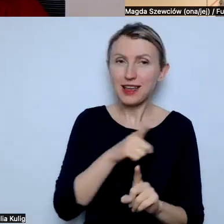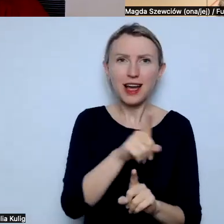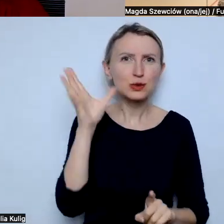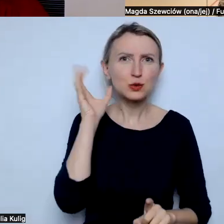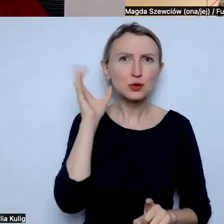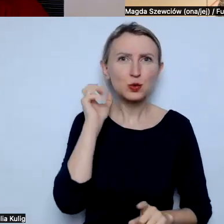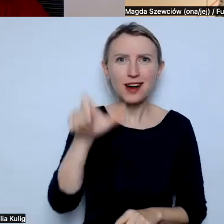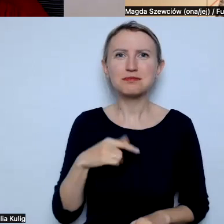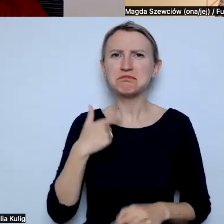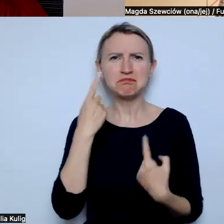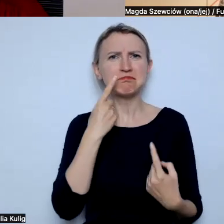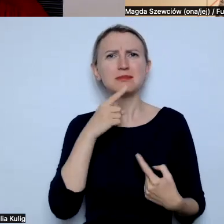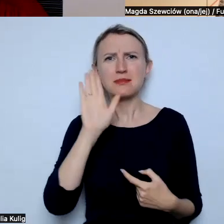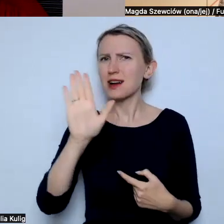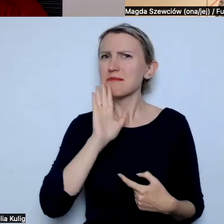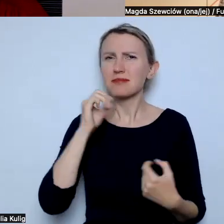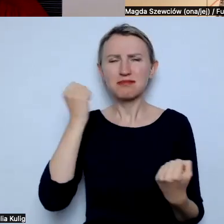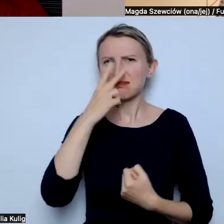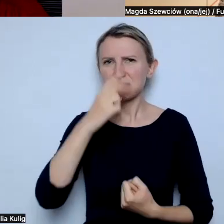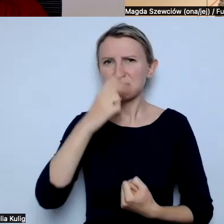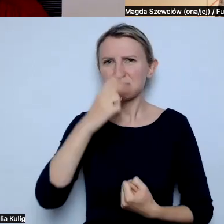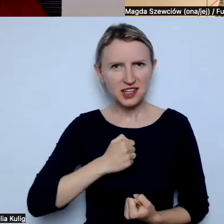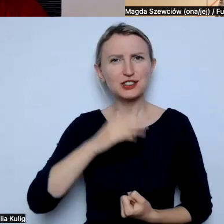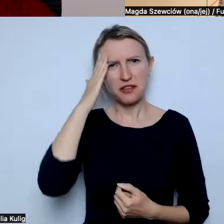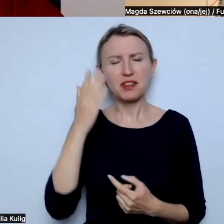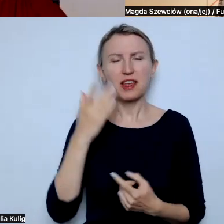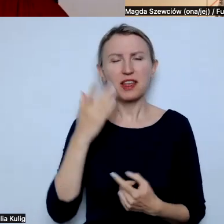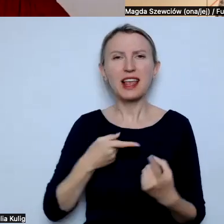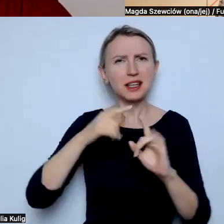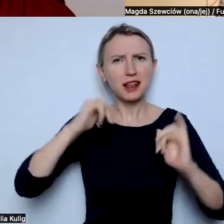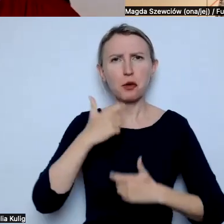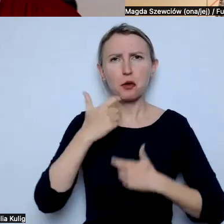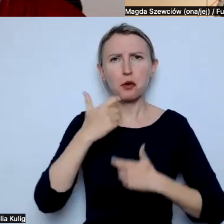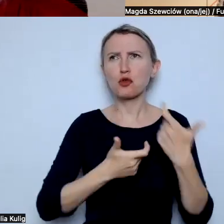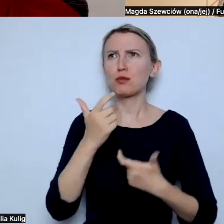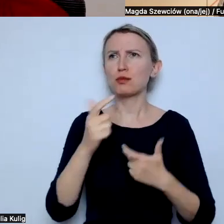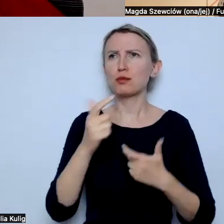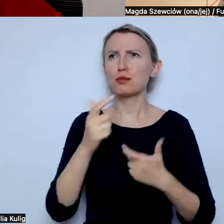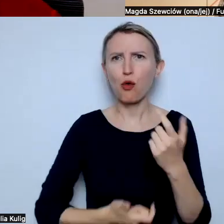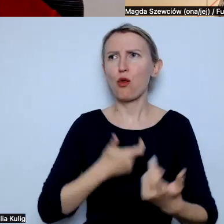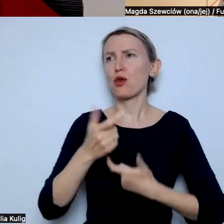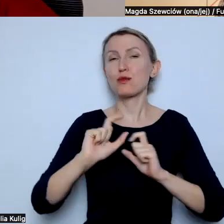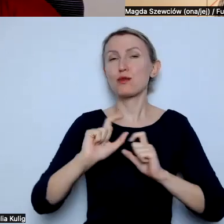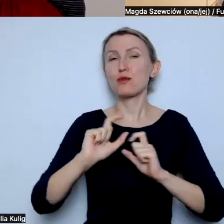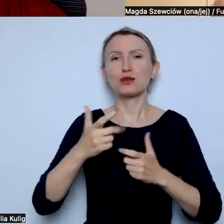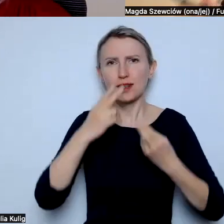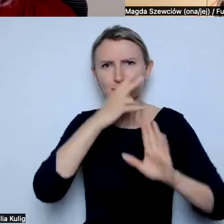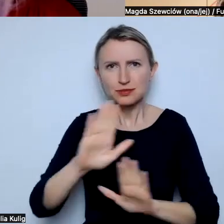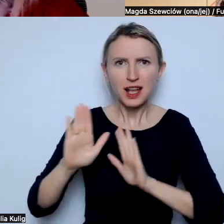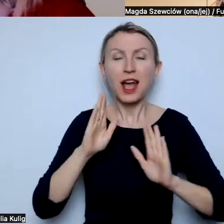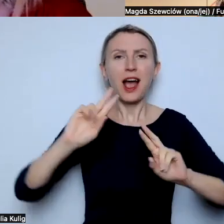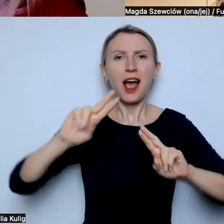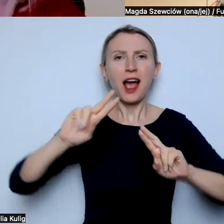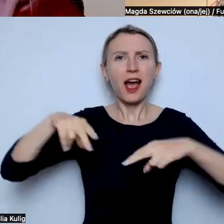to sobie myślę o tym, że Ty masz bardzo jasną, klarowną misję, jasność tego, co Ty chcesz przekazać. Też zresztą mówiłaś o tym, że masz